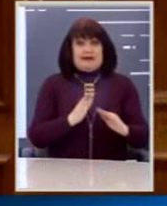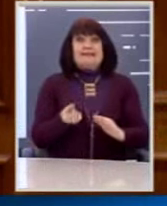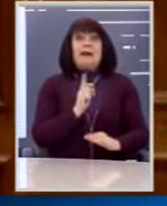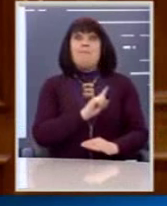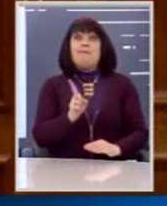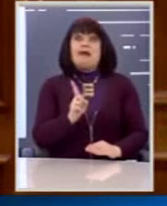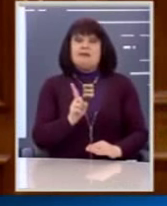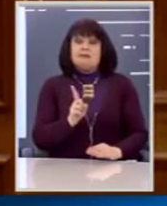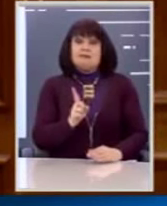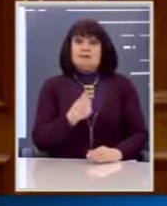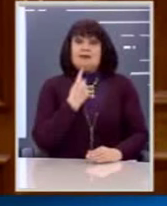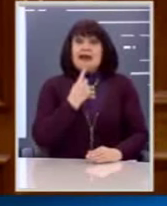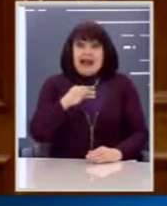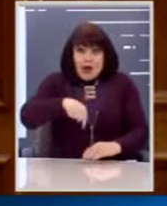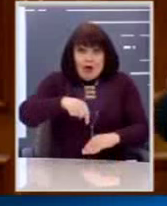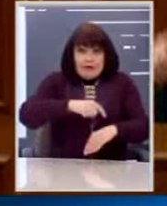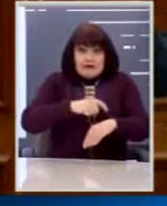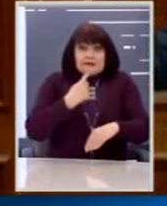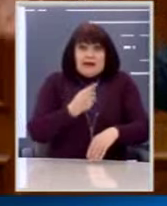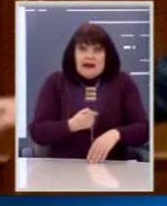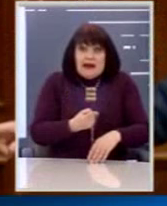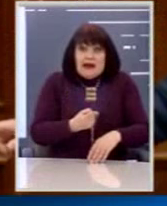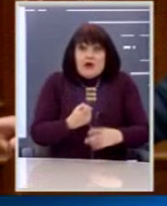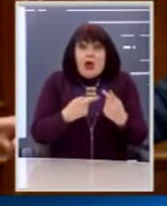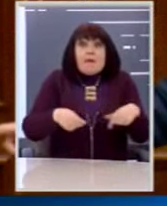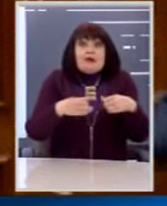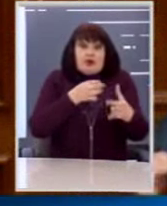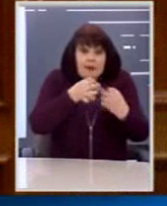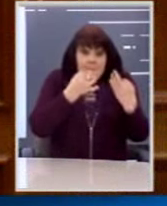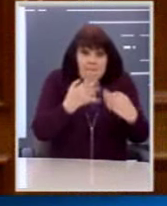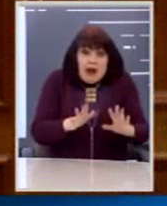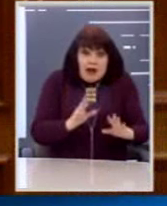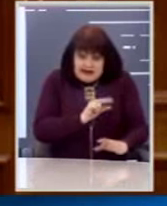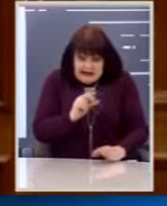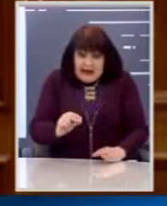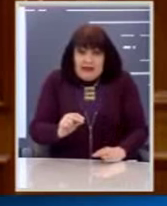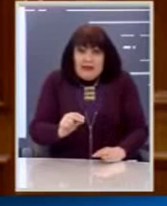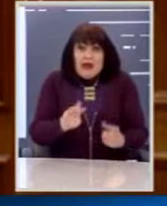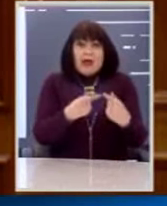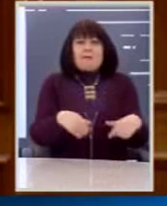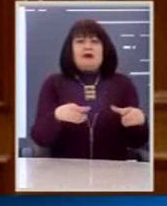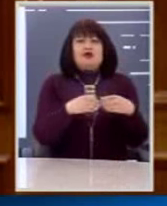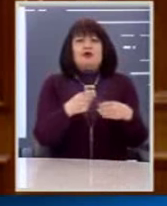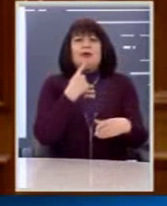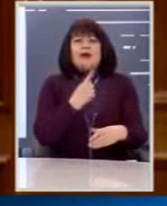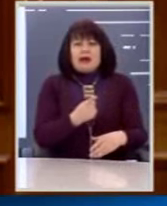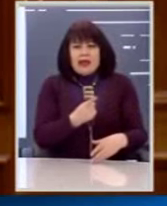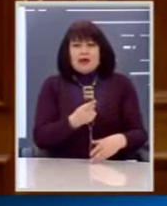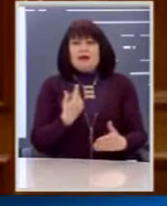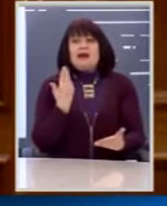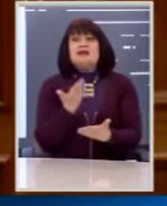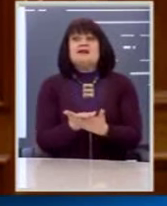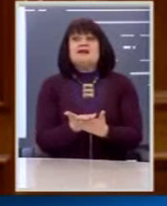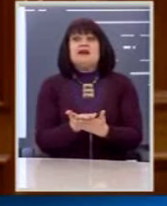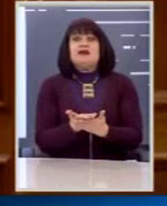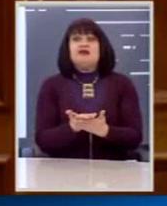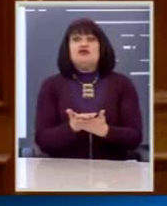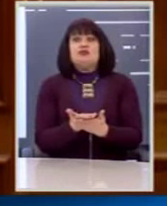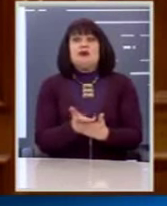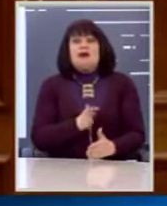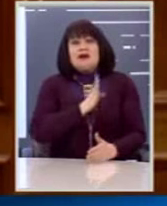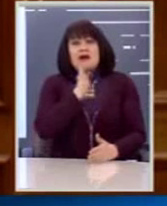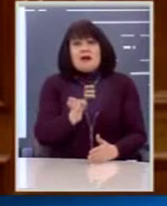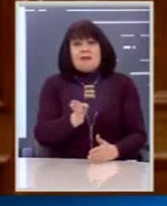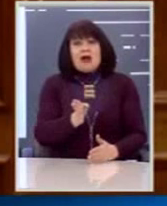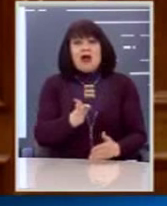Λέω αυτά που λέω τώρα εδώ, τα λέω και στην Επιτροπή. Και καταλήγει η Επιτροπή ότι πρέπει να ζητηθεί να πάω με τον νόμο